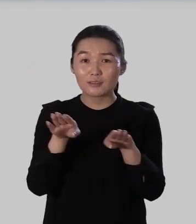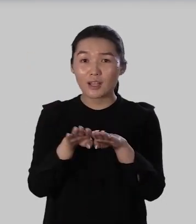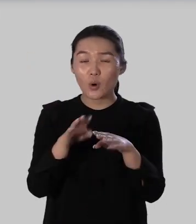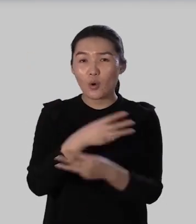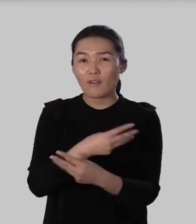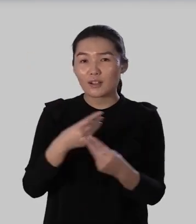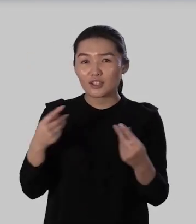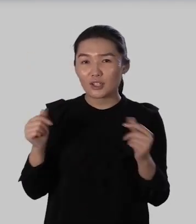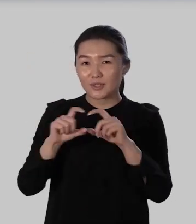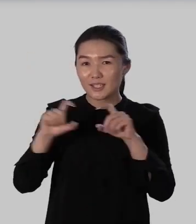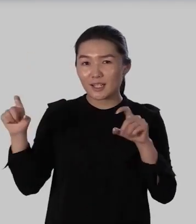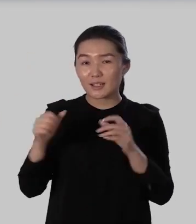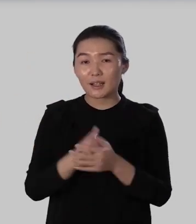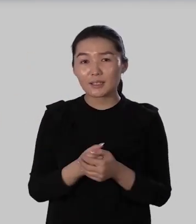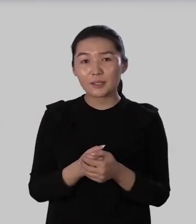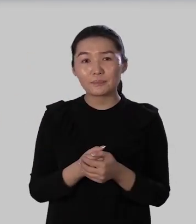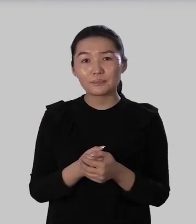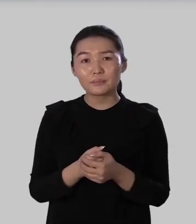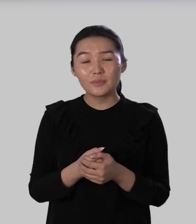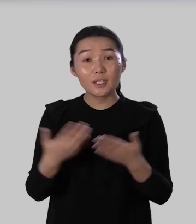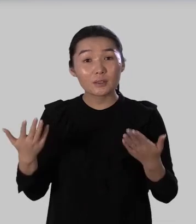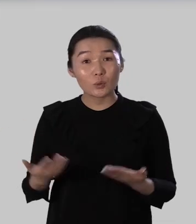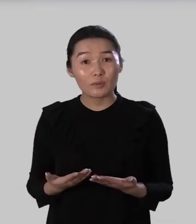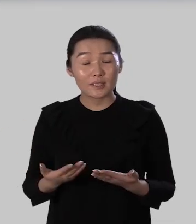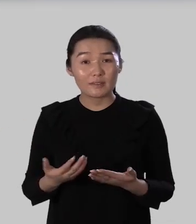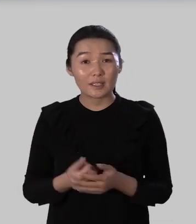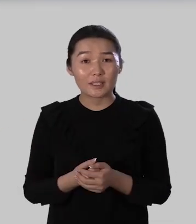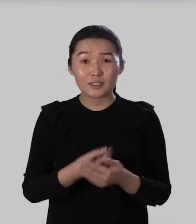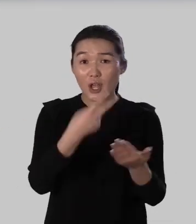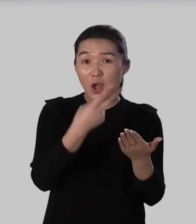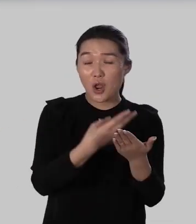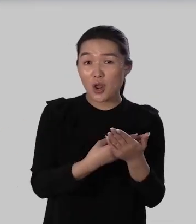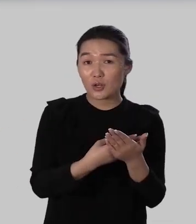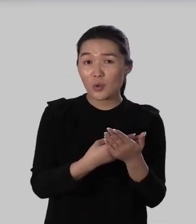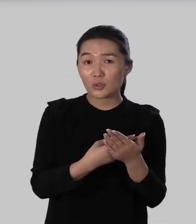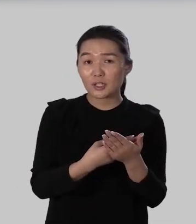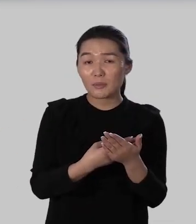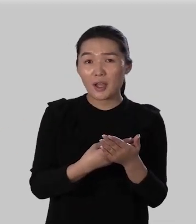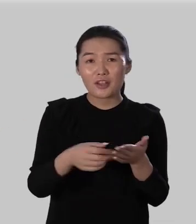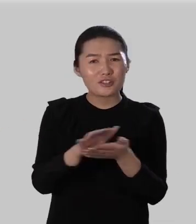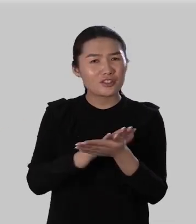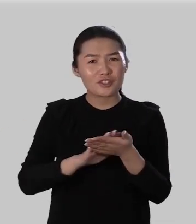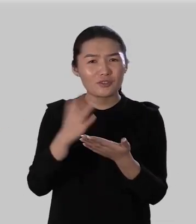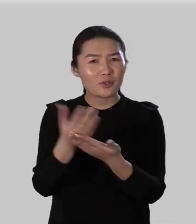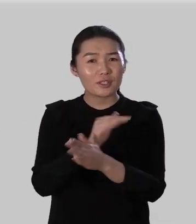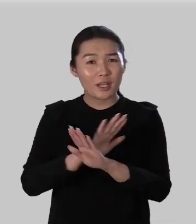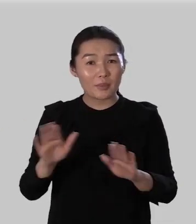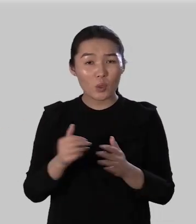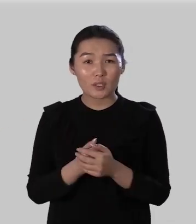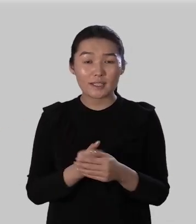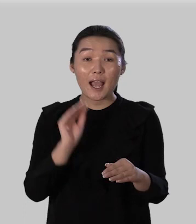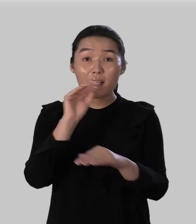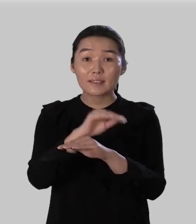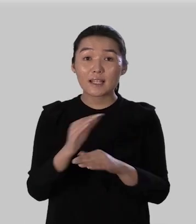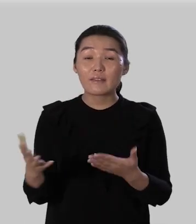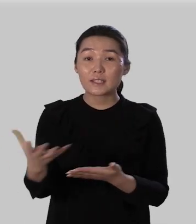заклинание но в реальности к сожалению лежа на печи ничего не добьешься ставьте